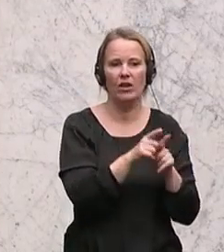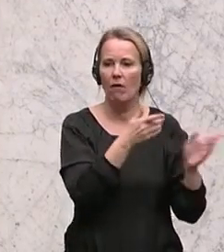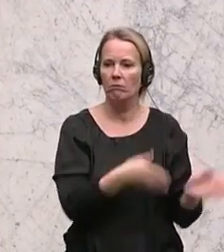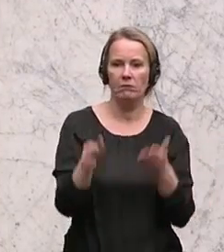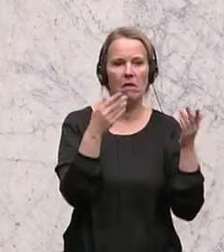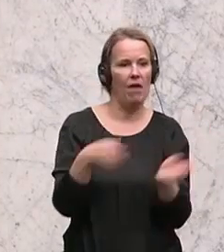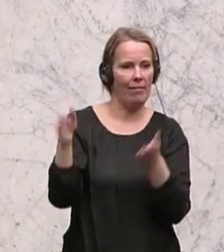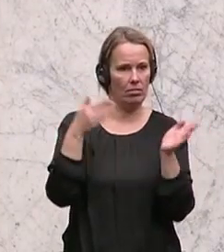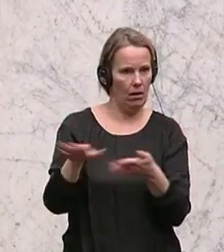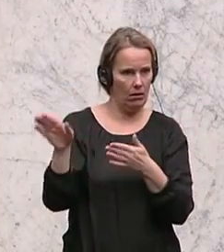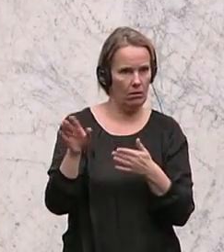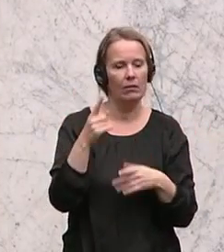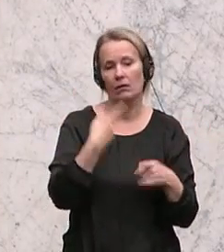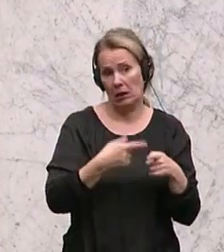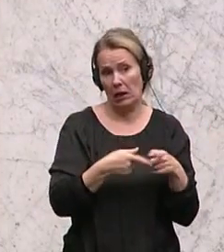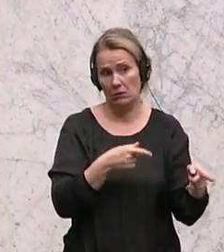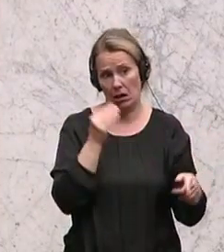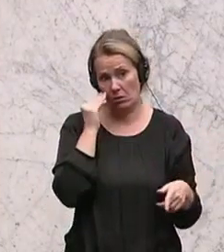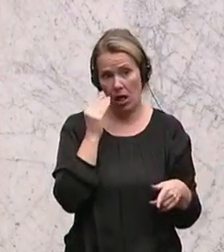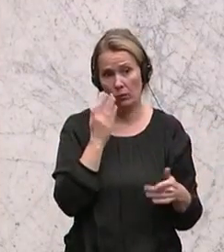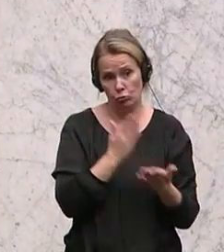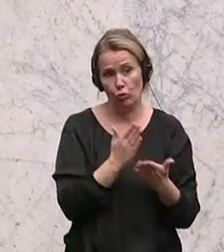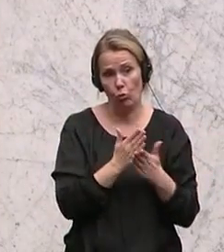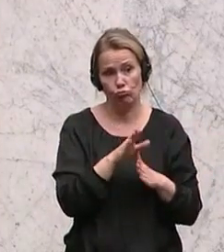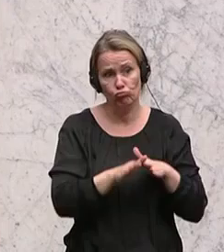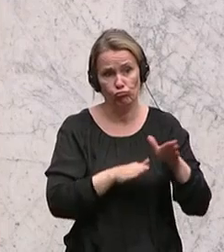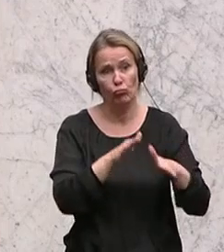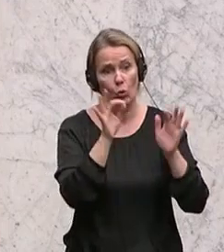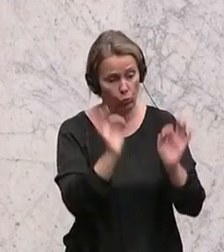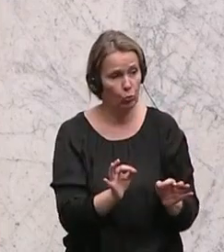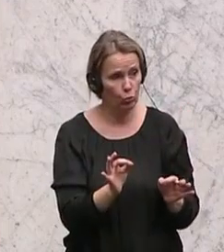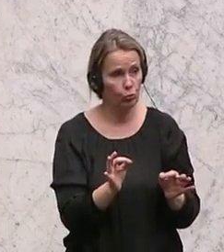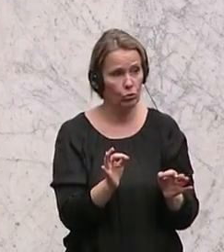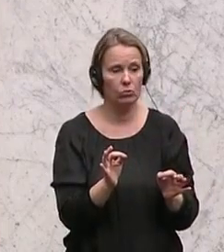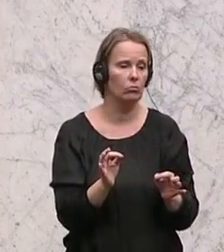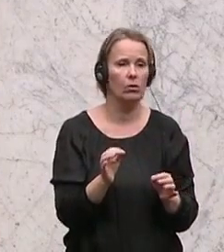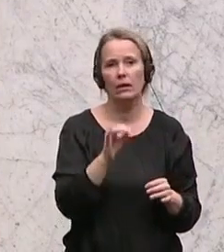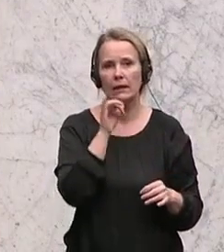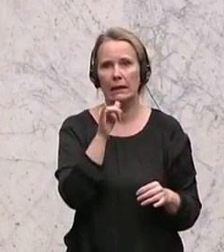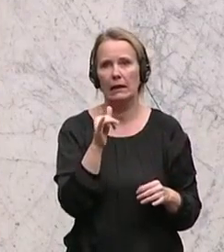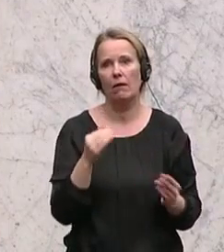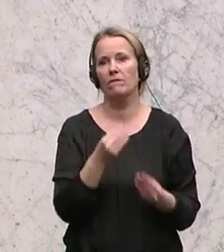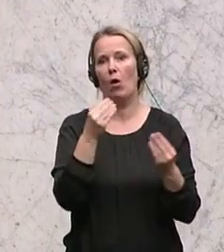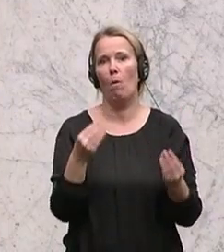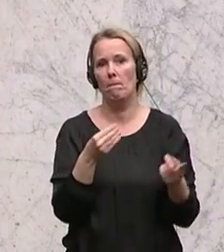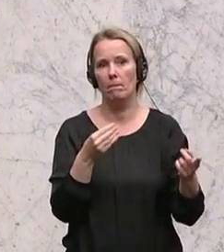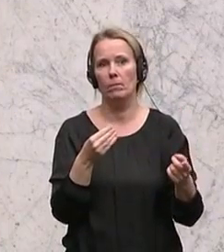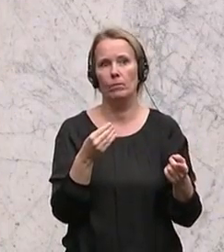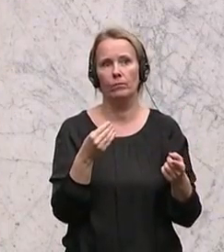In Griechenland sind wir da, glaube ich, sehr weit vorangeschritten. Nicht unbedingt, weil Griechenland das